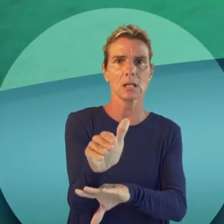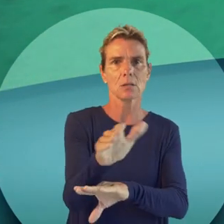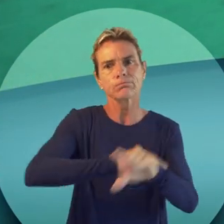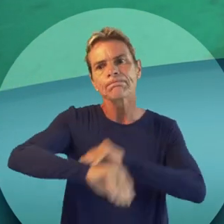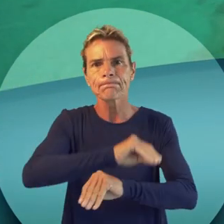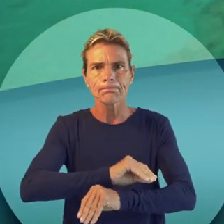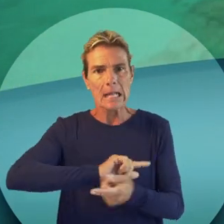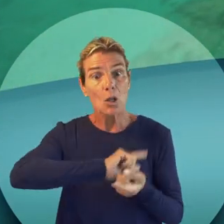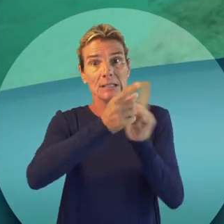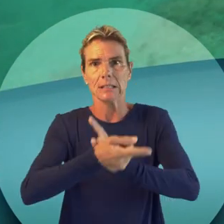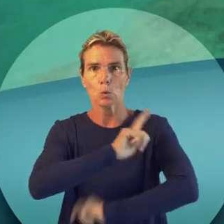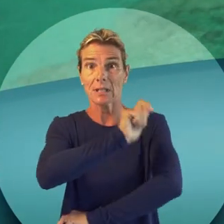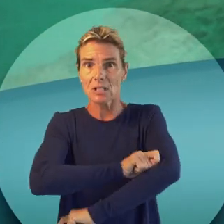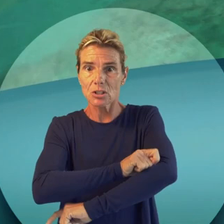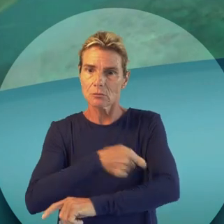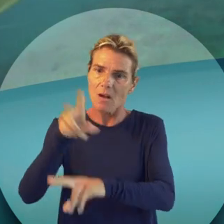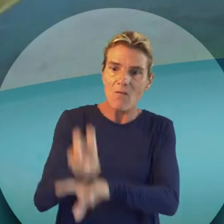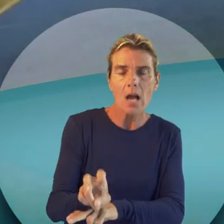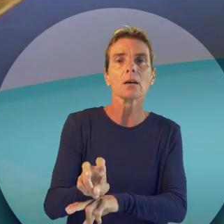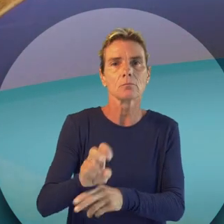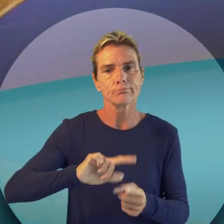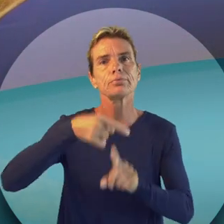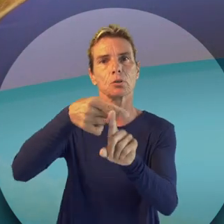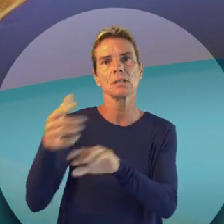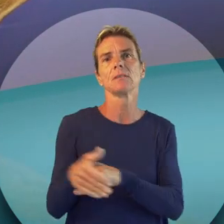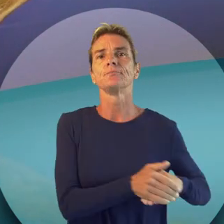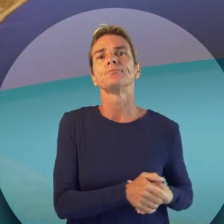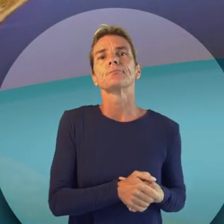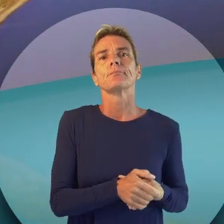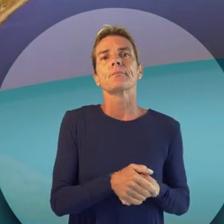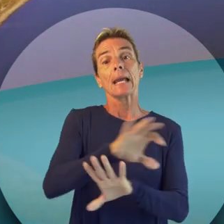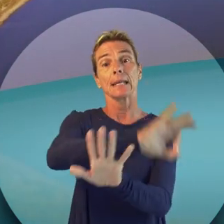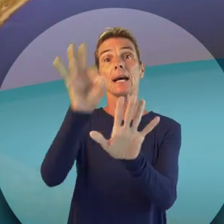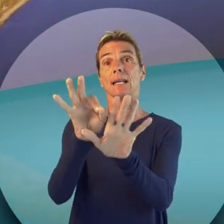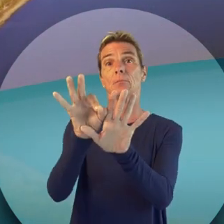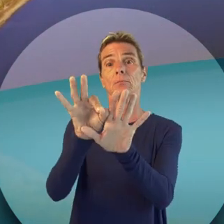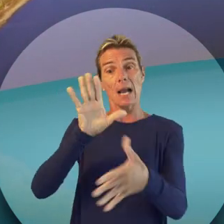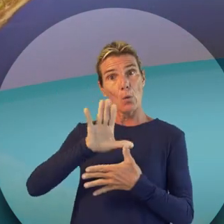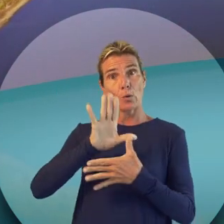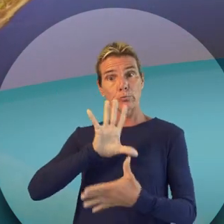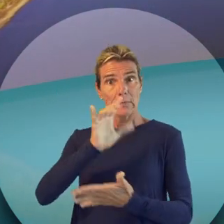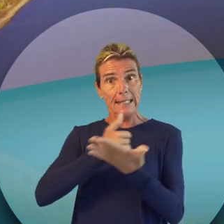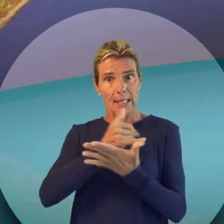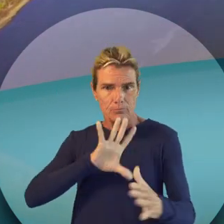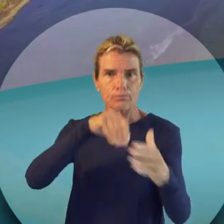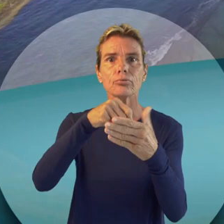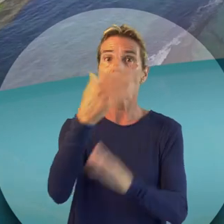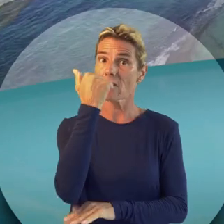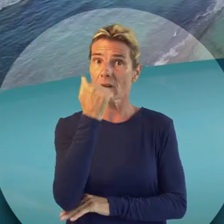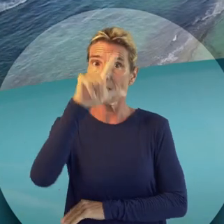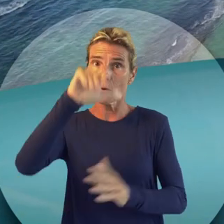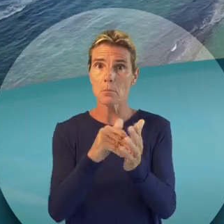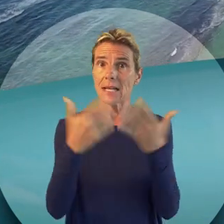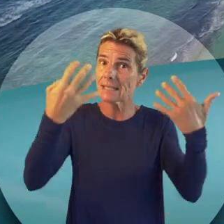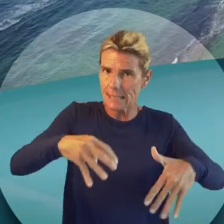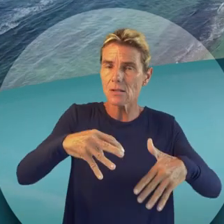afin d'assurer une transition écologique optimale. L'intégration de la Guadeloupe dans le bassin caribéen en février